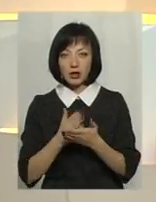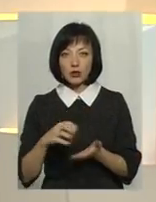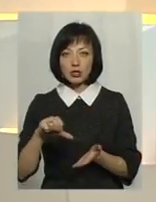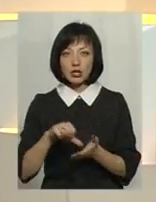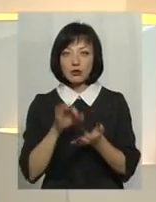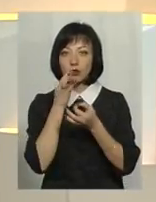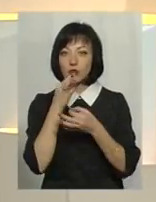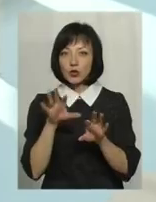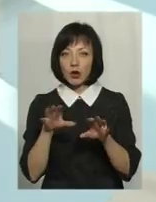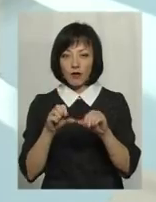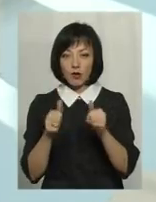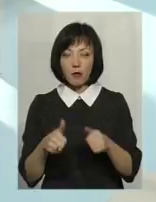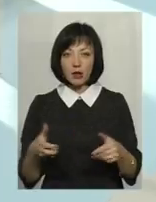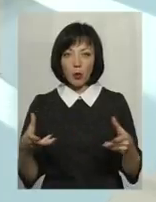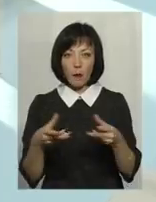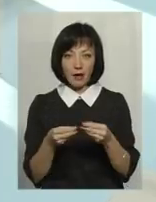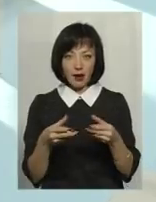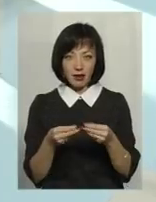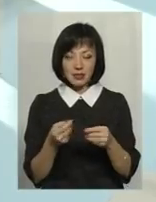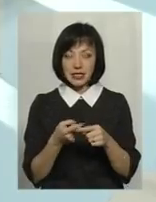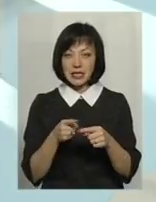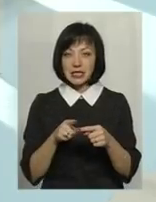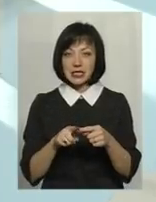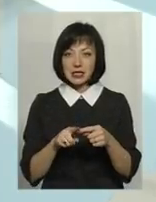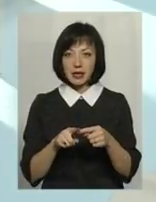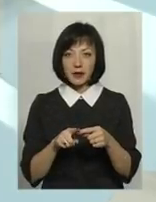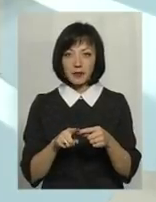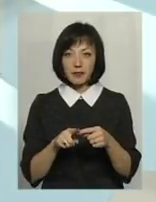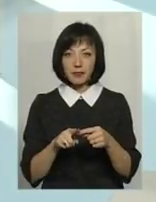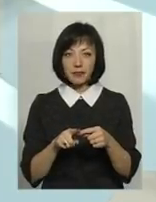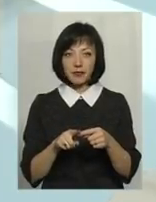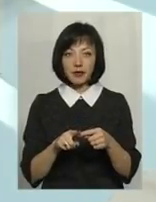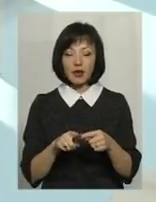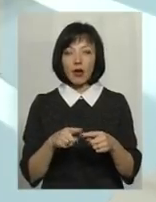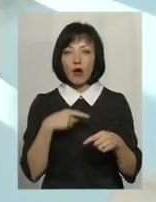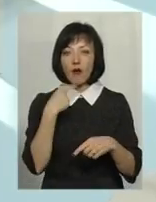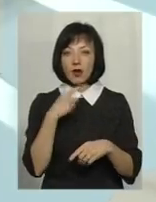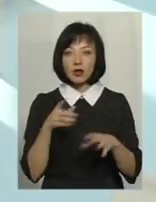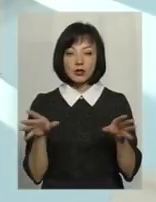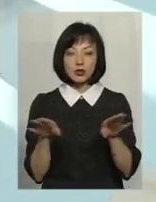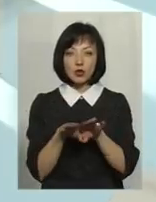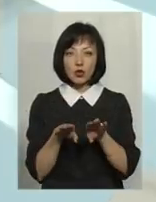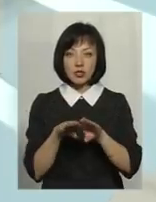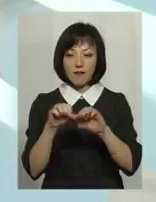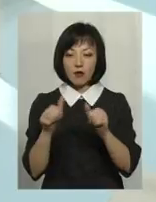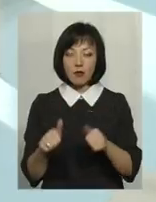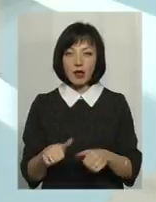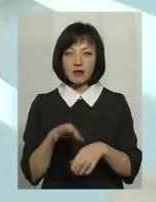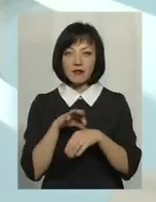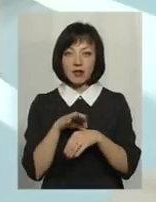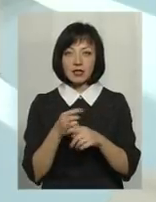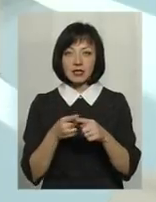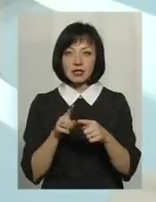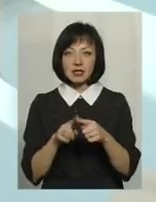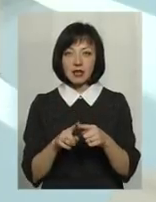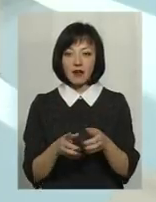учасником будь-якого формату кооперації. Також ми говорили про досить схожий формат ведення кооперації, це є